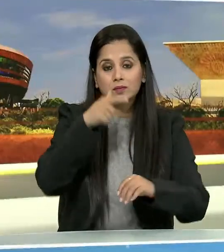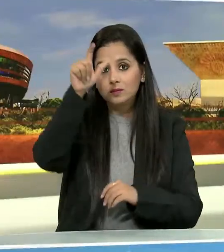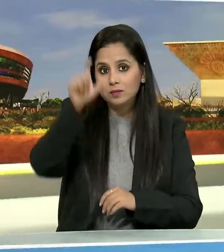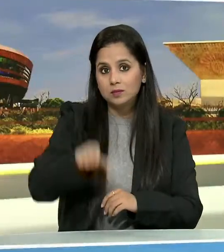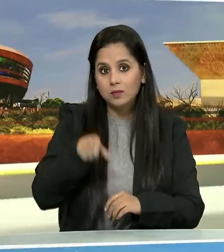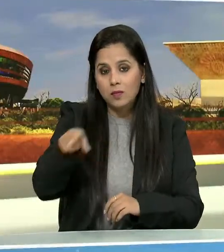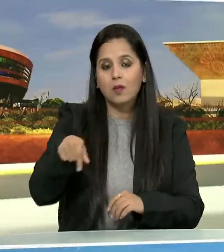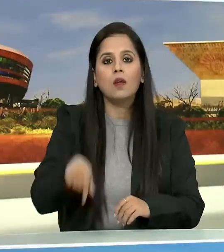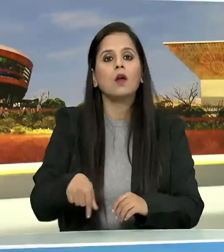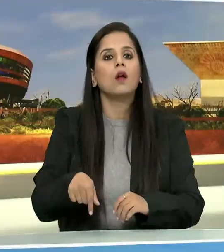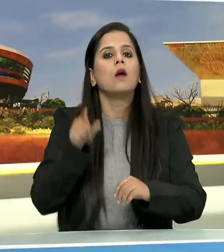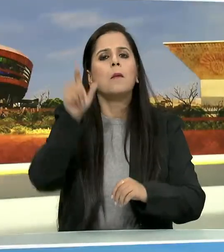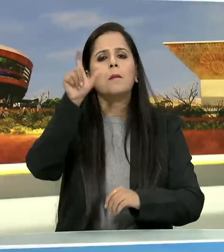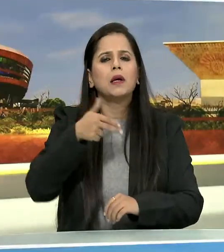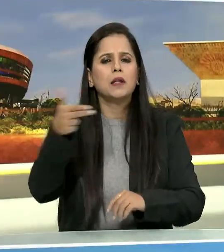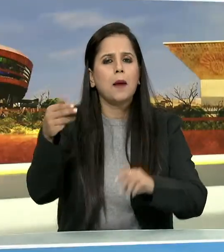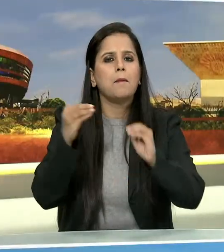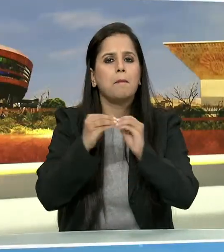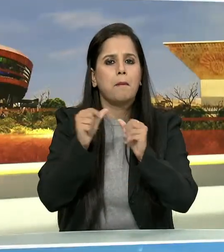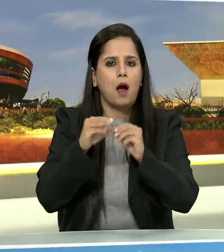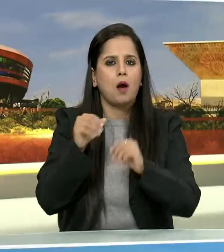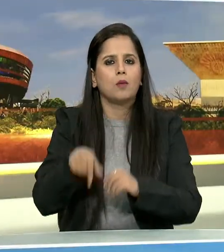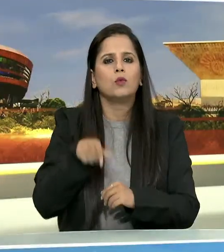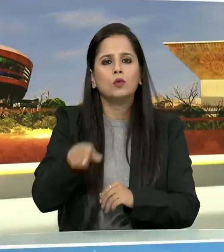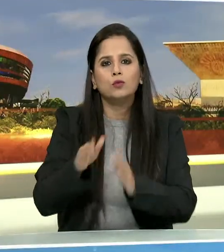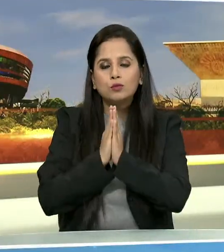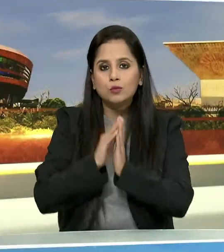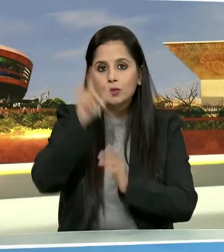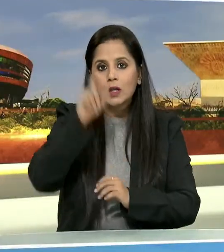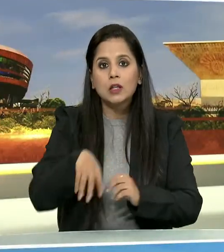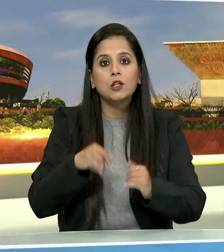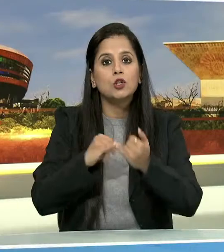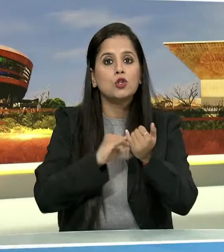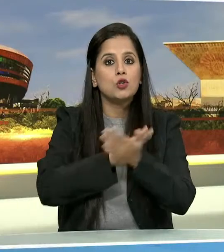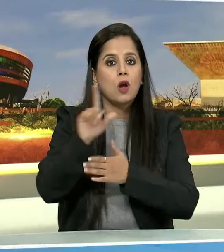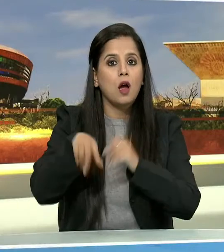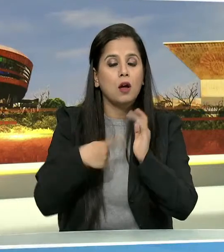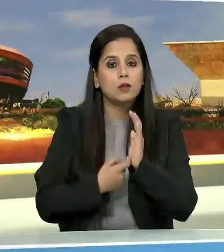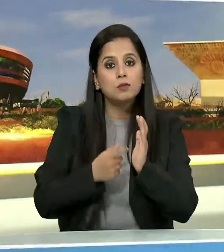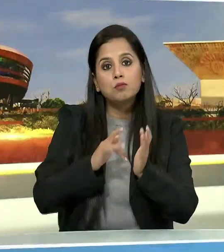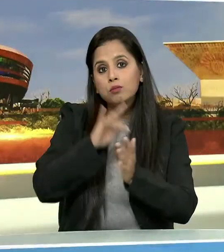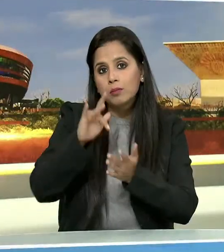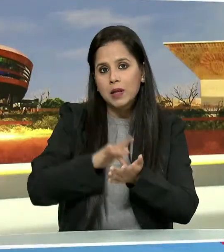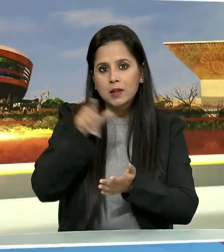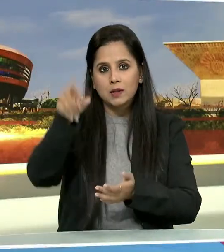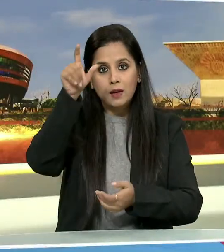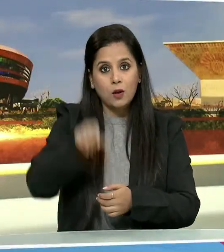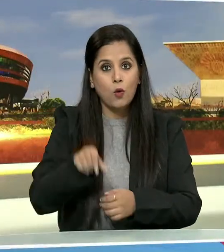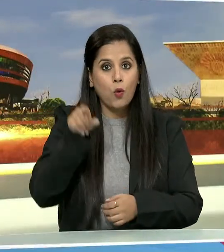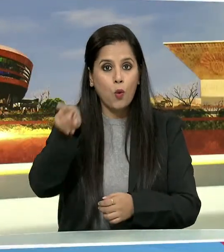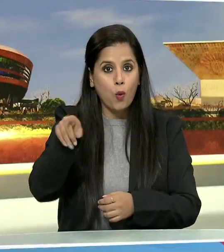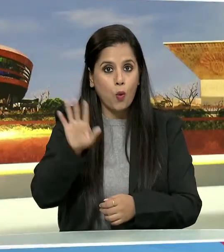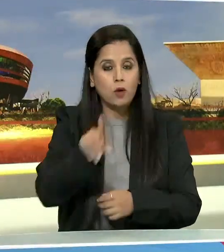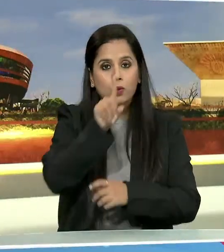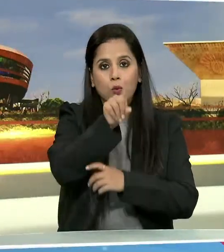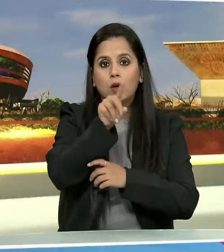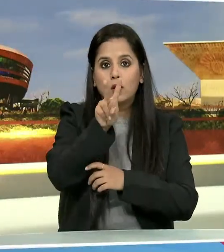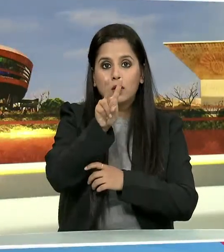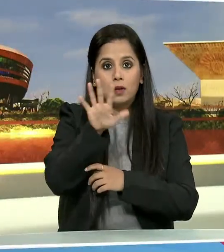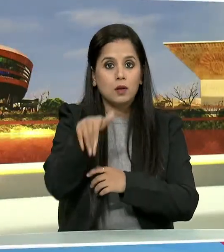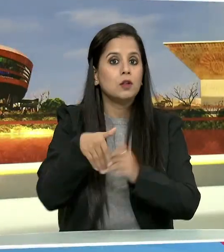और बाबुजी के नाम से मशुहूर शाह जहापुर के रामचंद्र जी महराज की 125